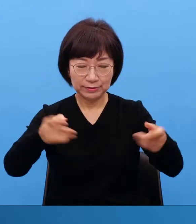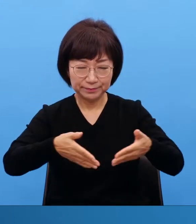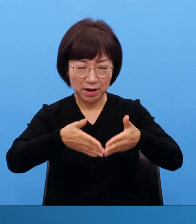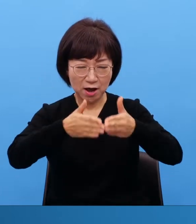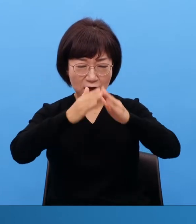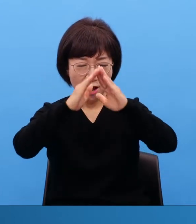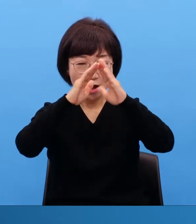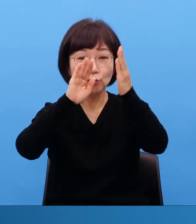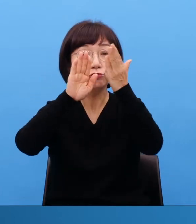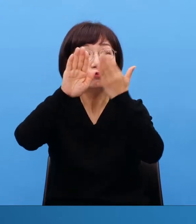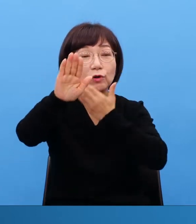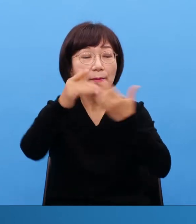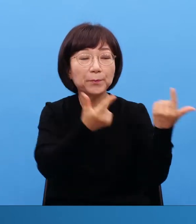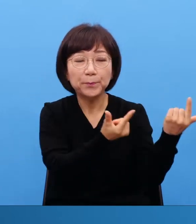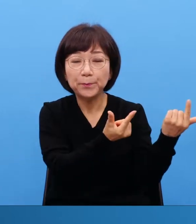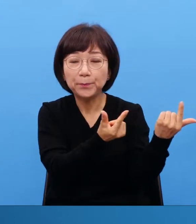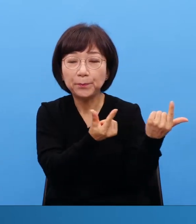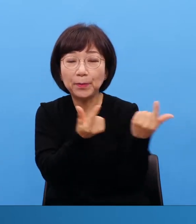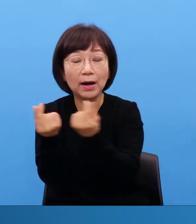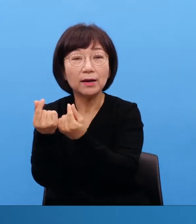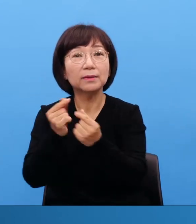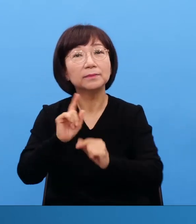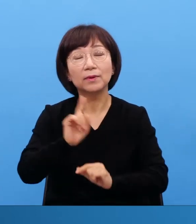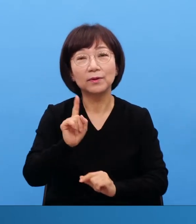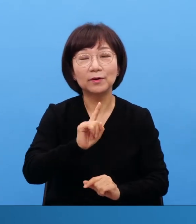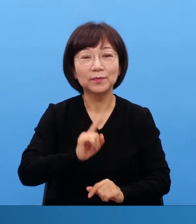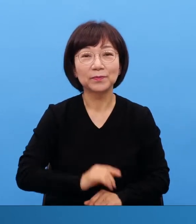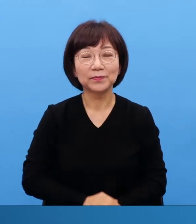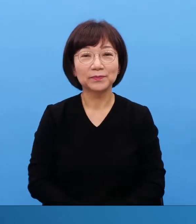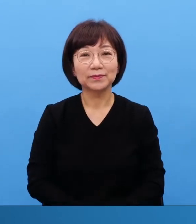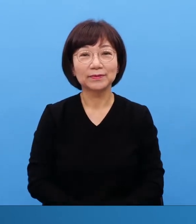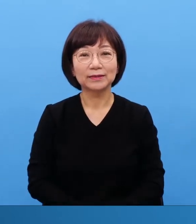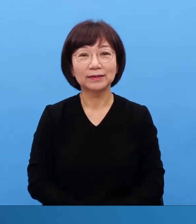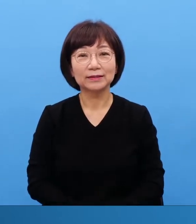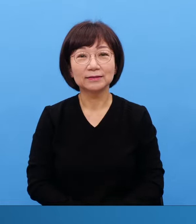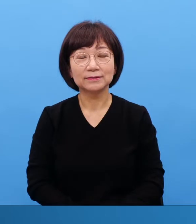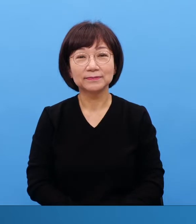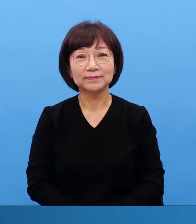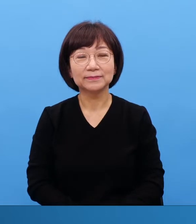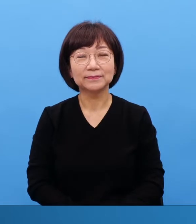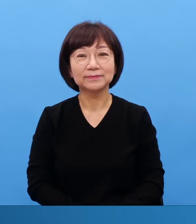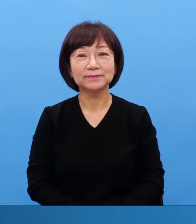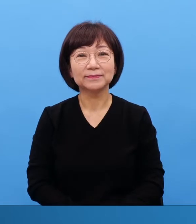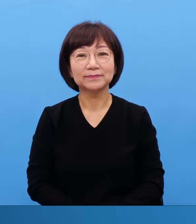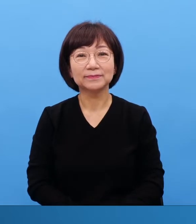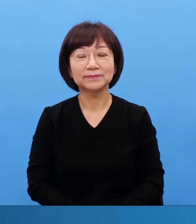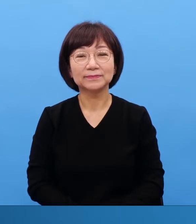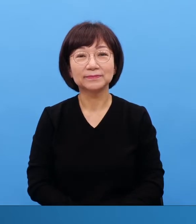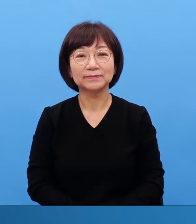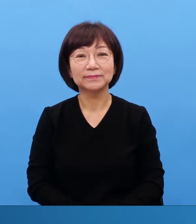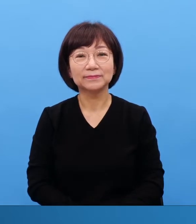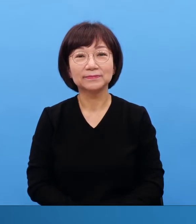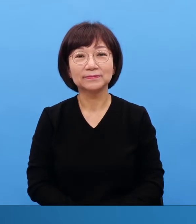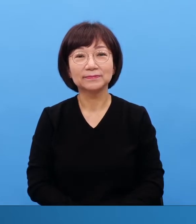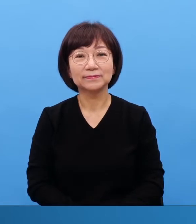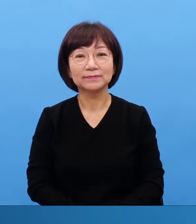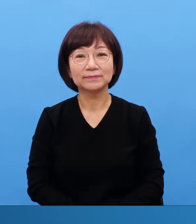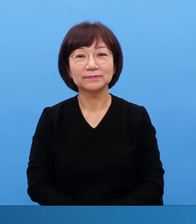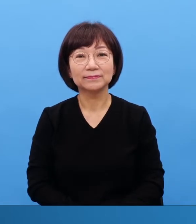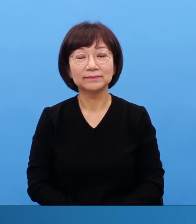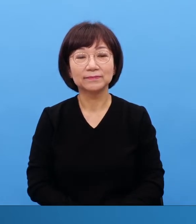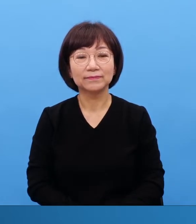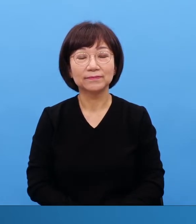공통점이 뭡니까 거기에 가서 보고 나오면 뭔가를 내 생각을